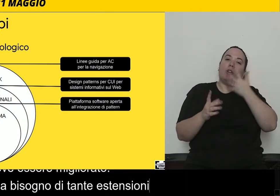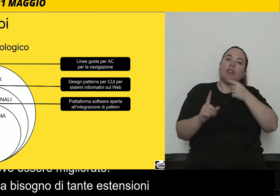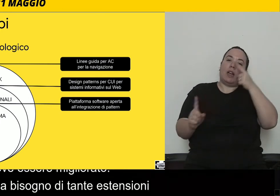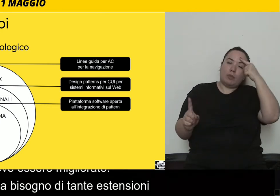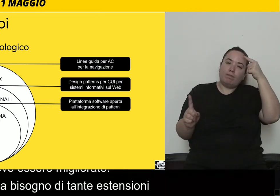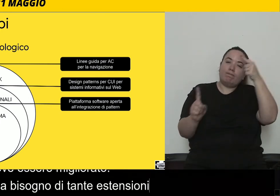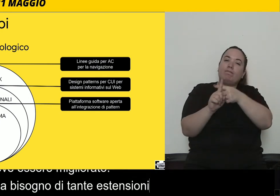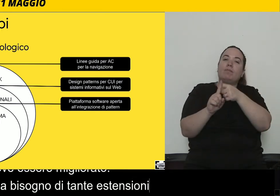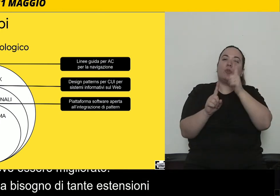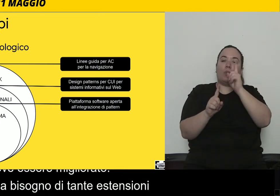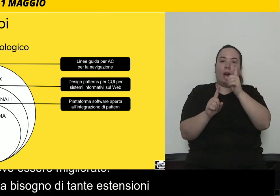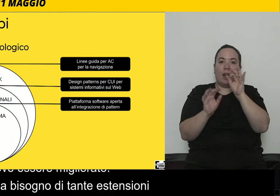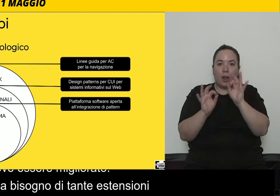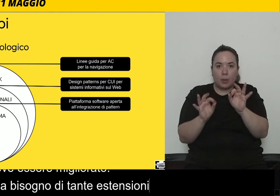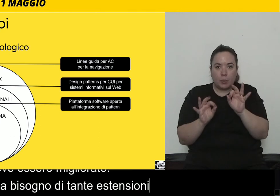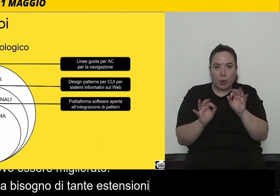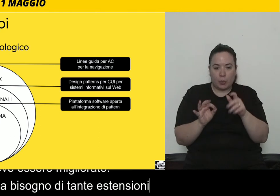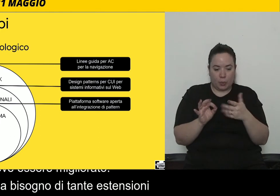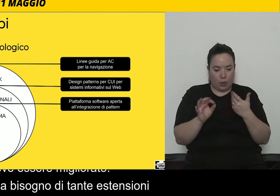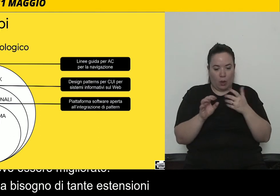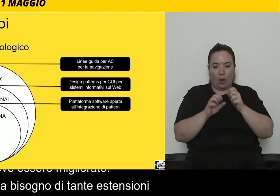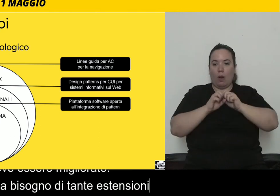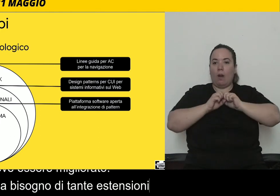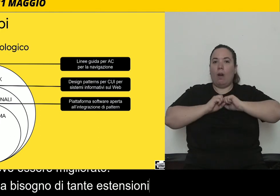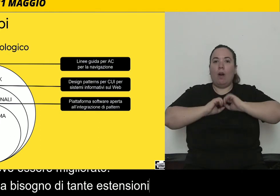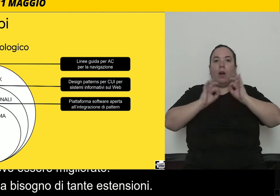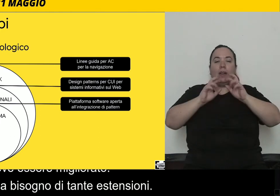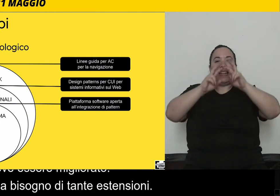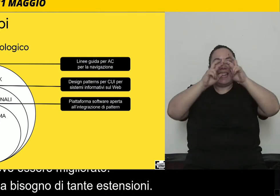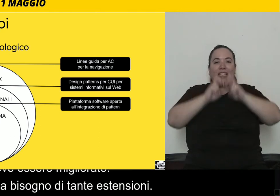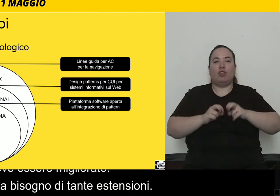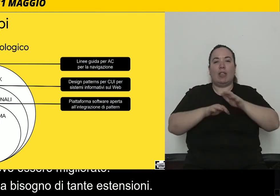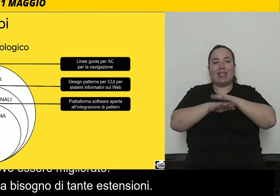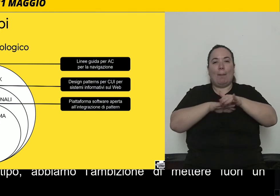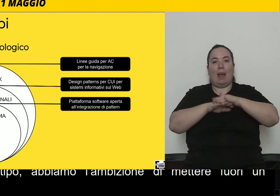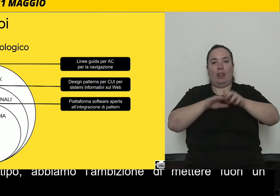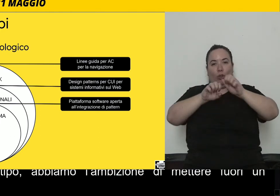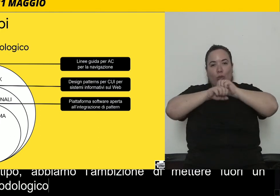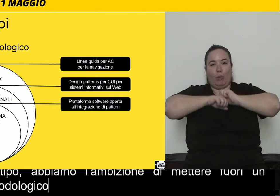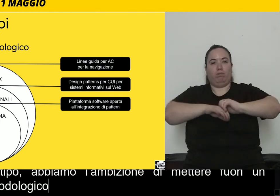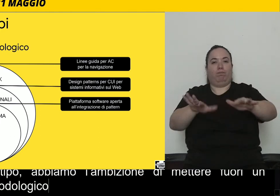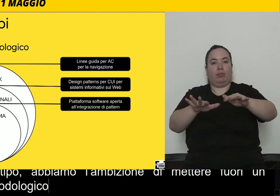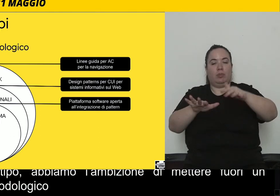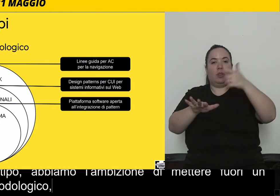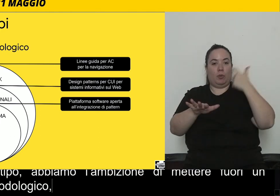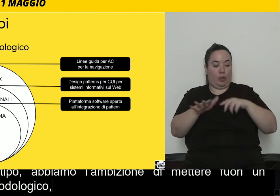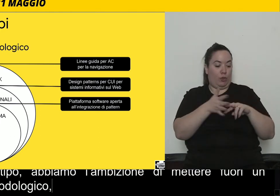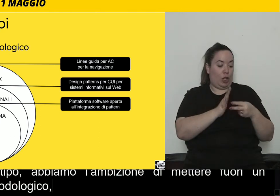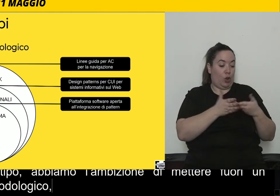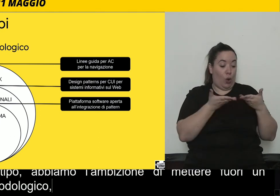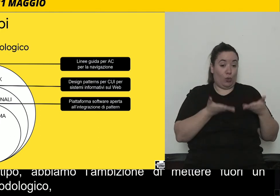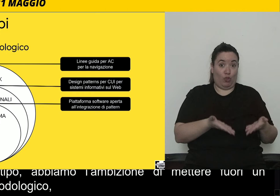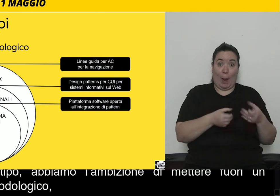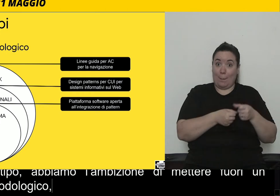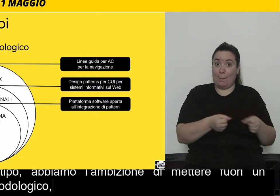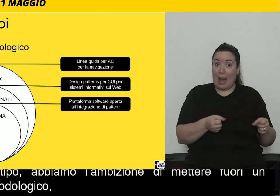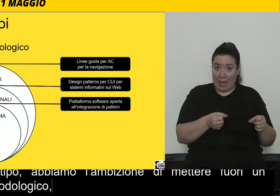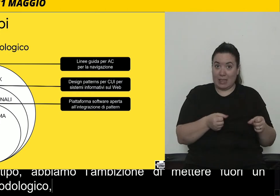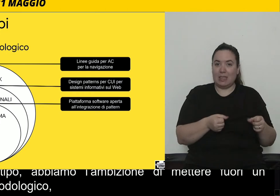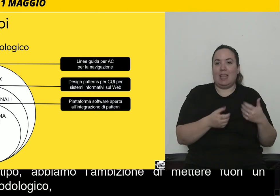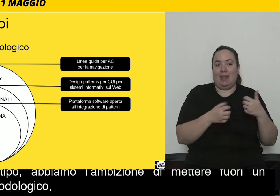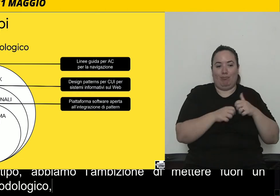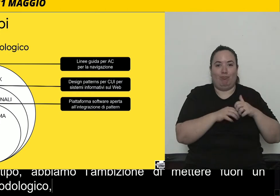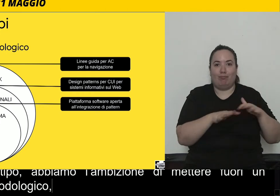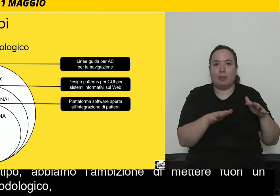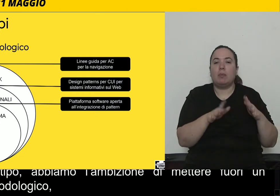metodologico che possa sicuramente aiutare a migliorare la tecnologia che adesso abbiamo, ma che possa essere anche di aiuto per chi volesse